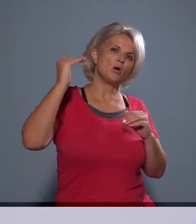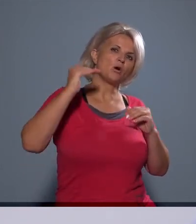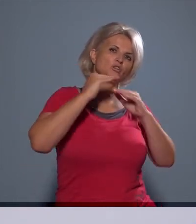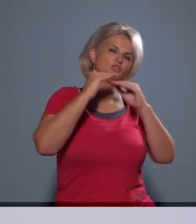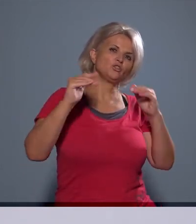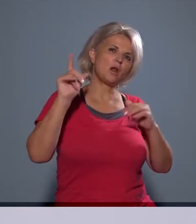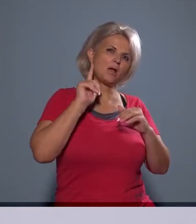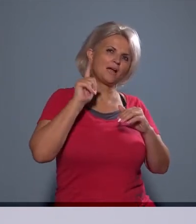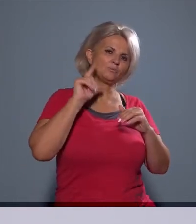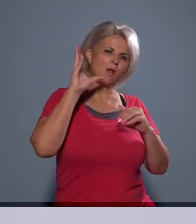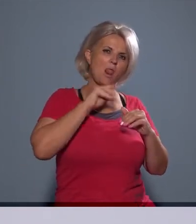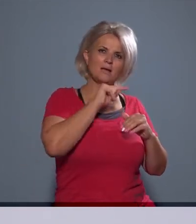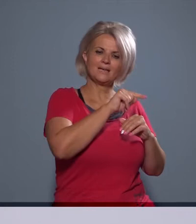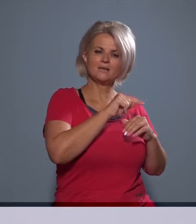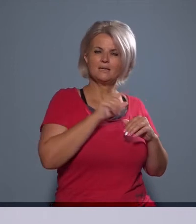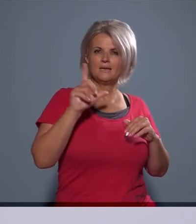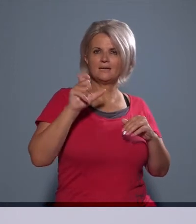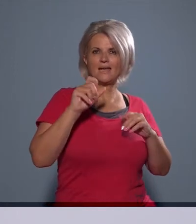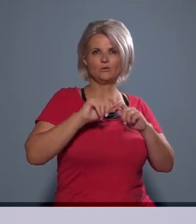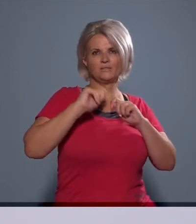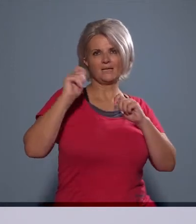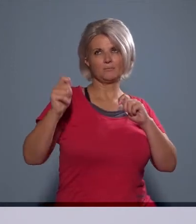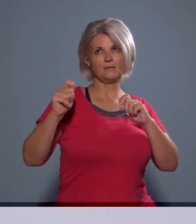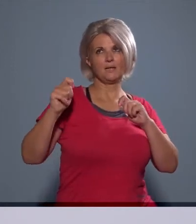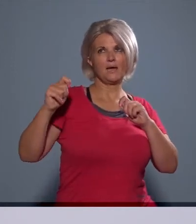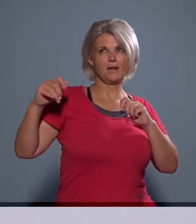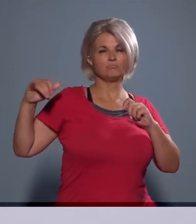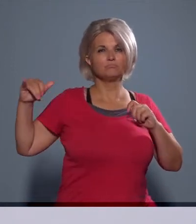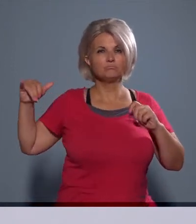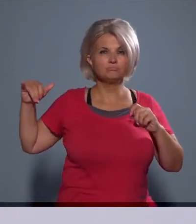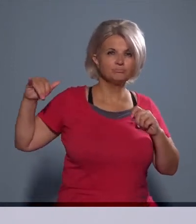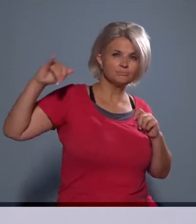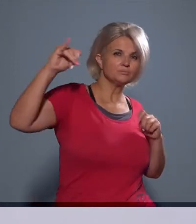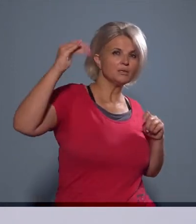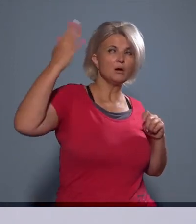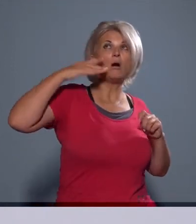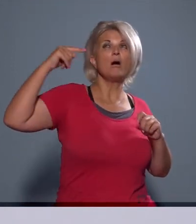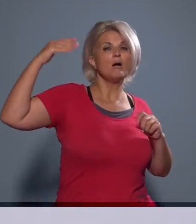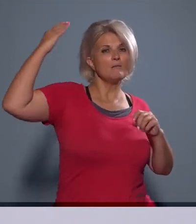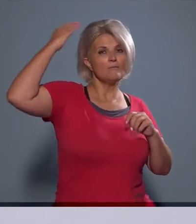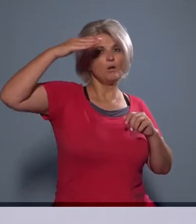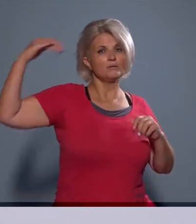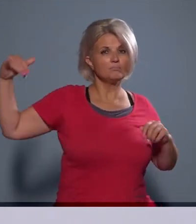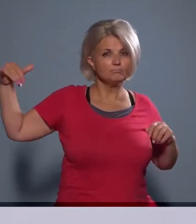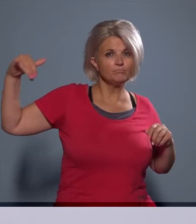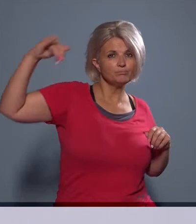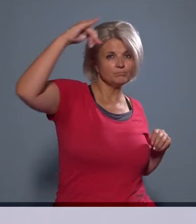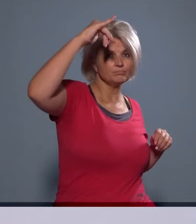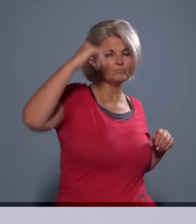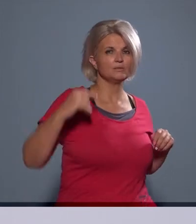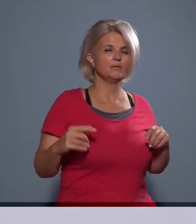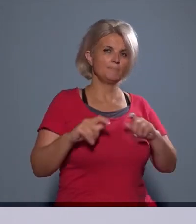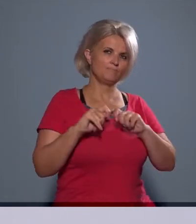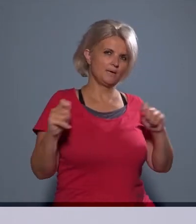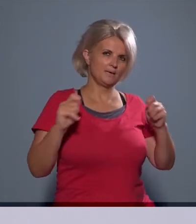akkor mondjuk tőle 200 méterre elhalad a repülő, és amikor az fölötte áthalad, akkor előfordul, ezt mérések